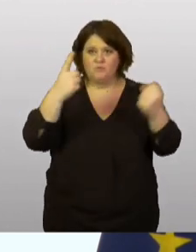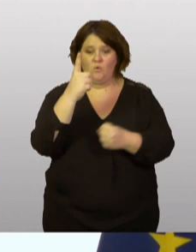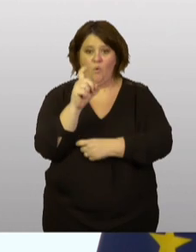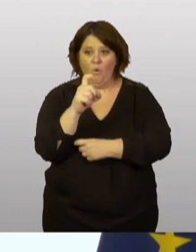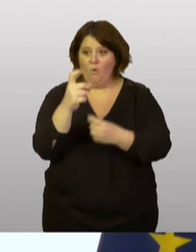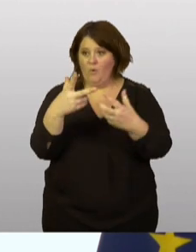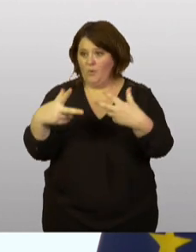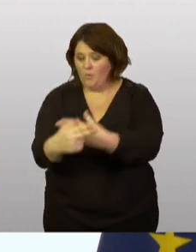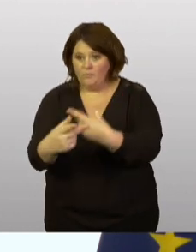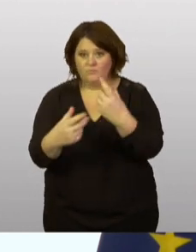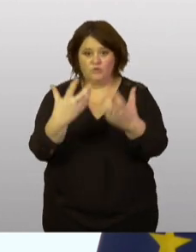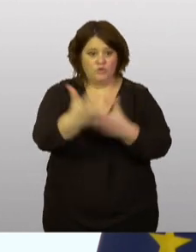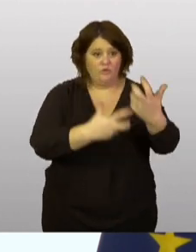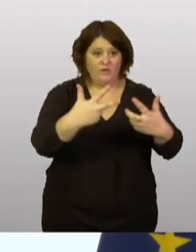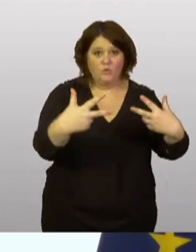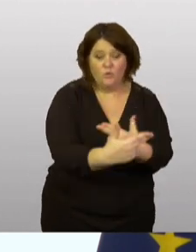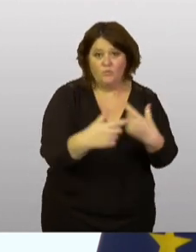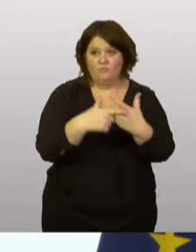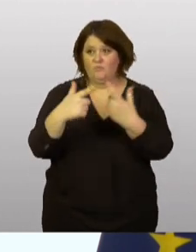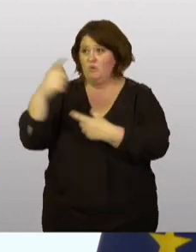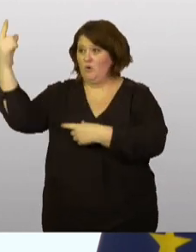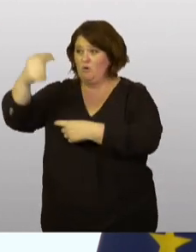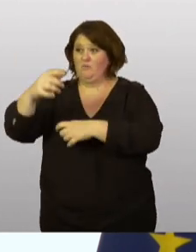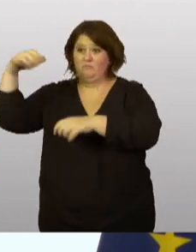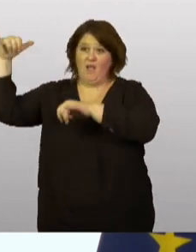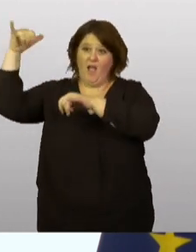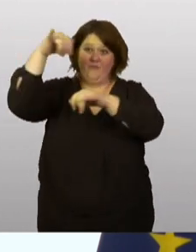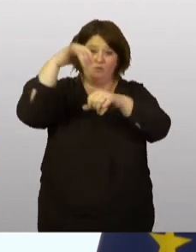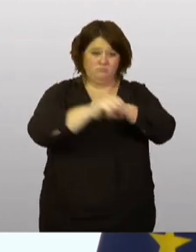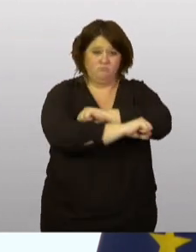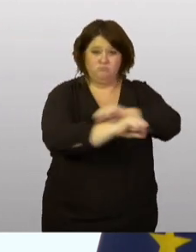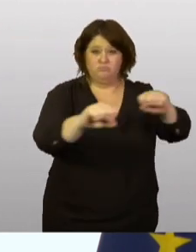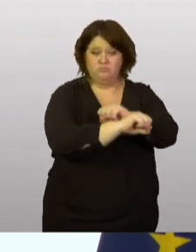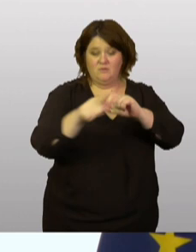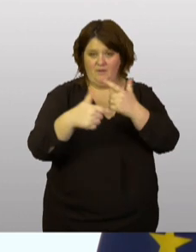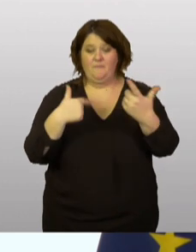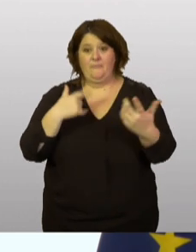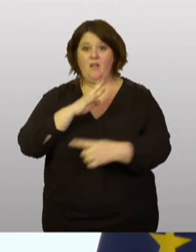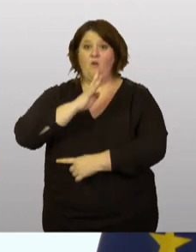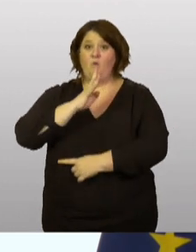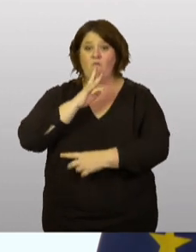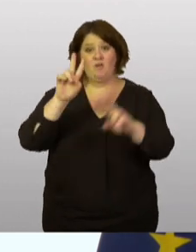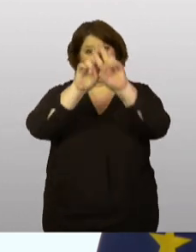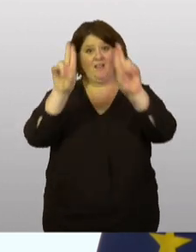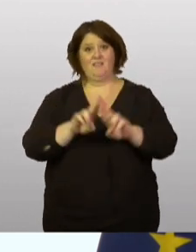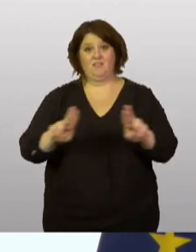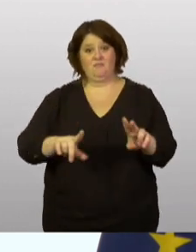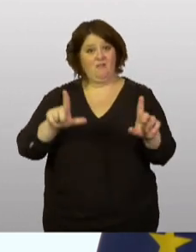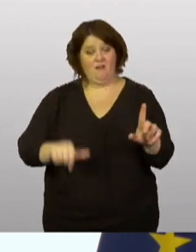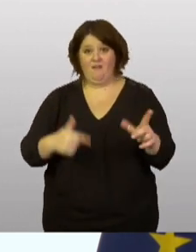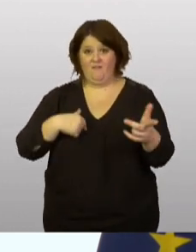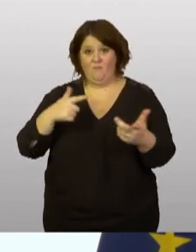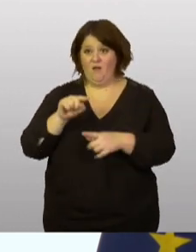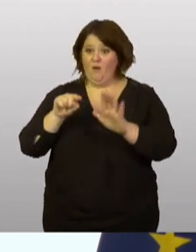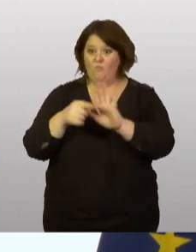de chauffage lorsqu'il y a des attaques et des frappes aériennes. Cette conférence internationale est devenue un de ces points de